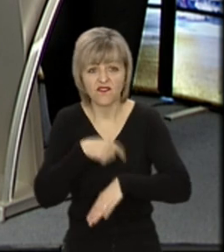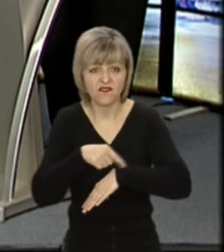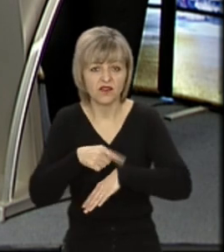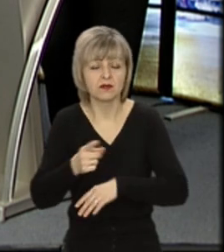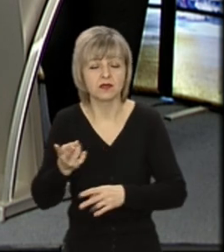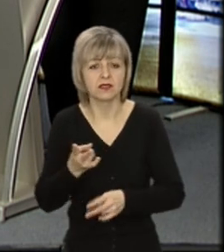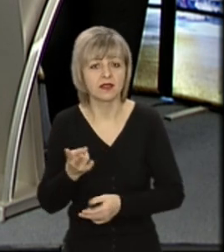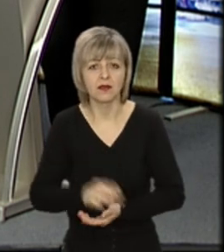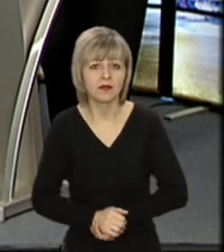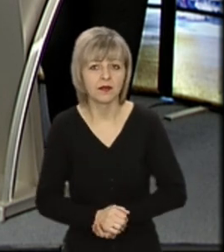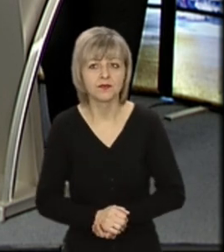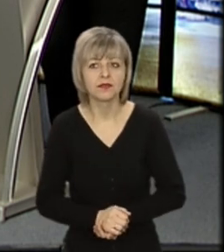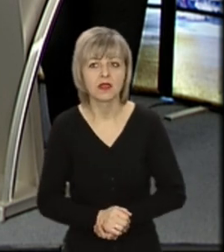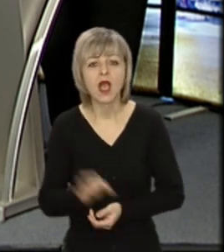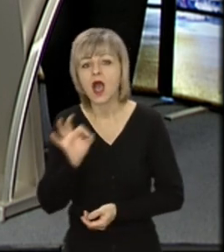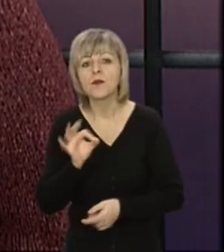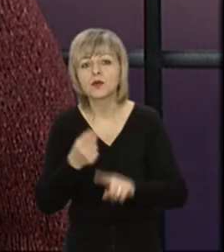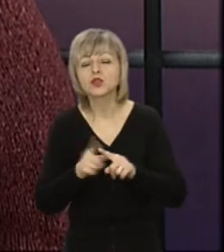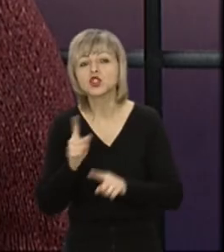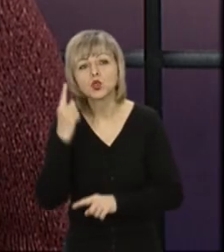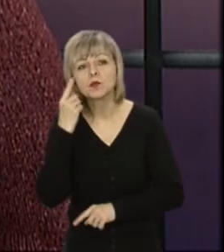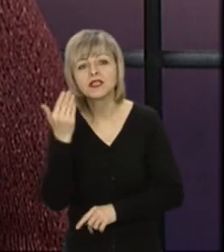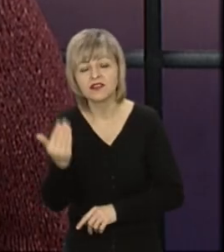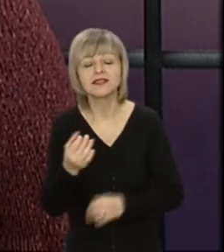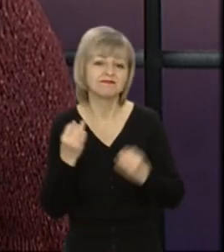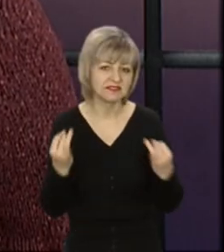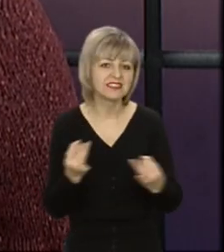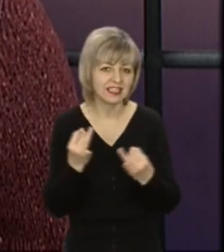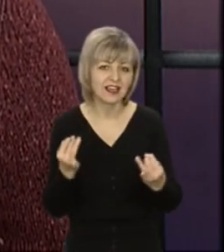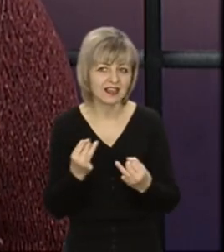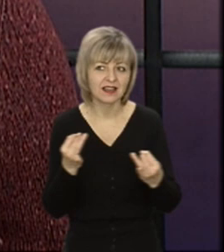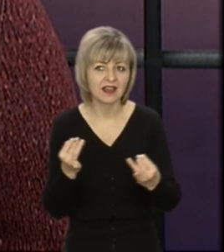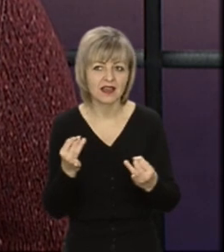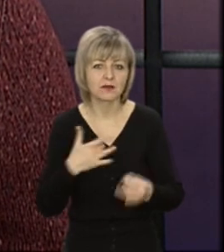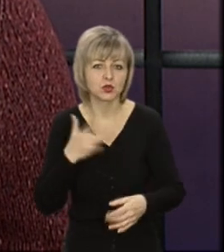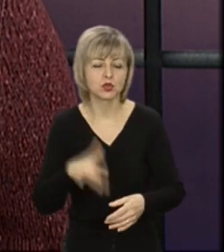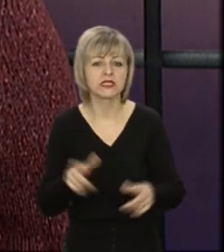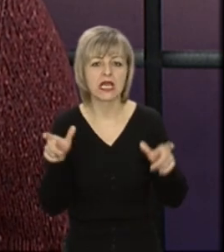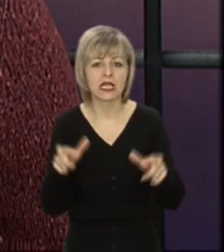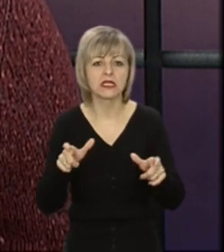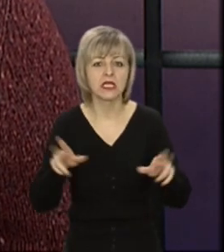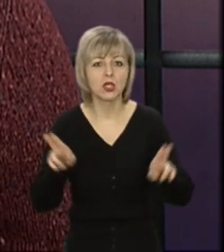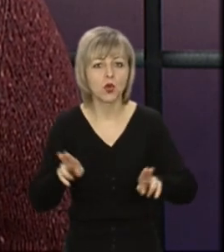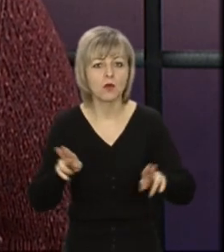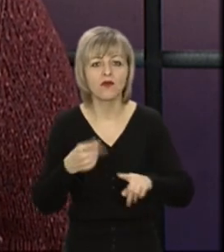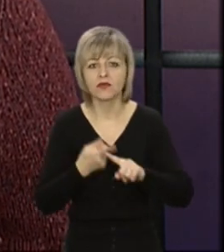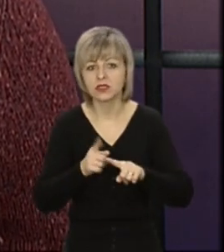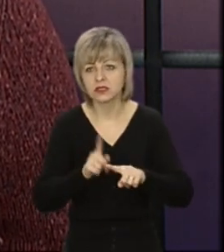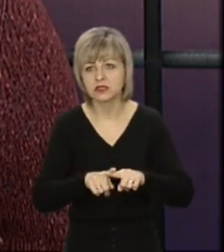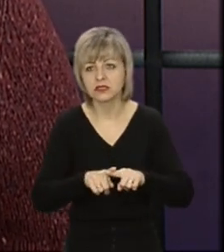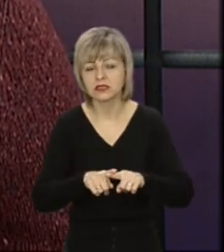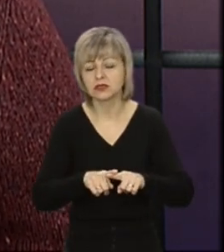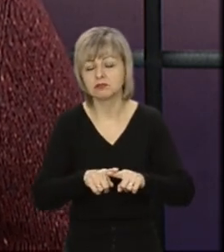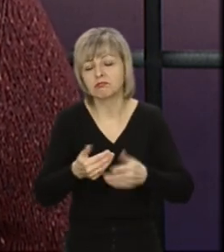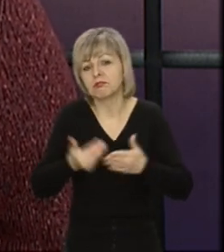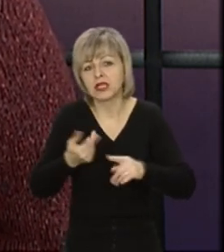Тетяно, що думаєте стосовно цього ви? Ну, що вам сказати, цікаво, звичайно, досить жорсткі умови карантинні. Звичайно, цьому передавали, напевно,